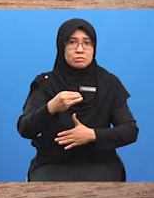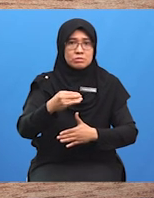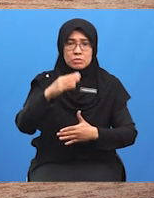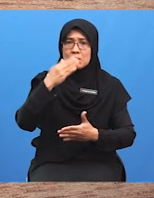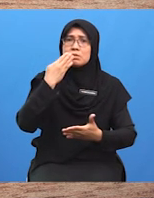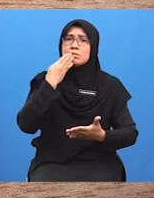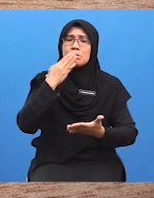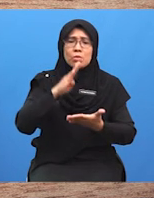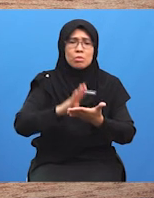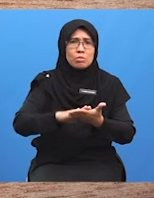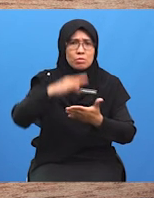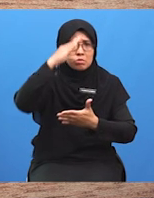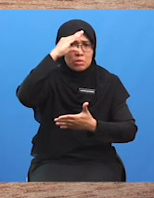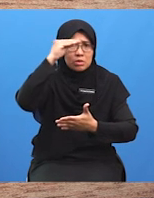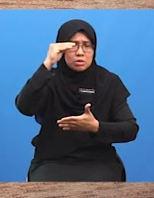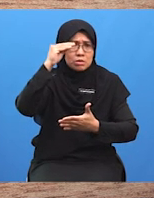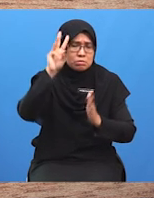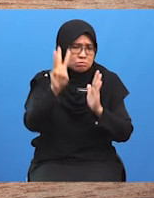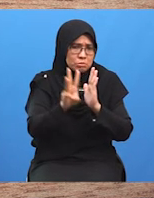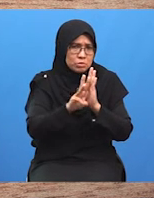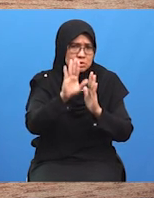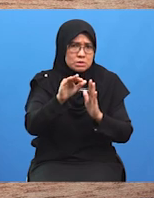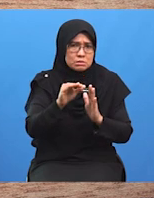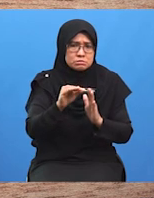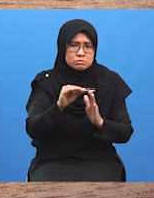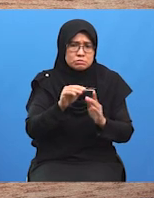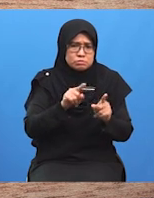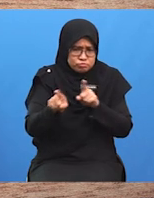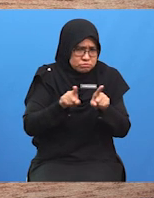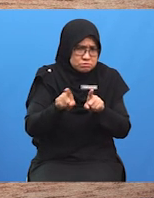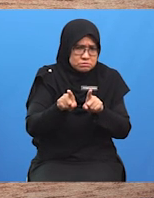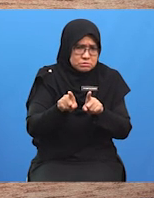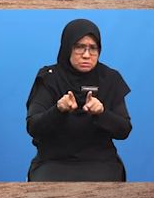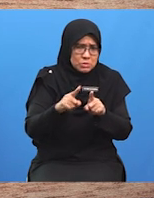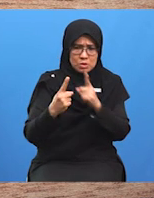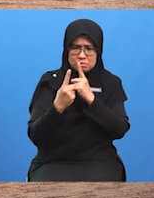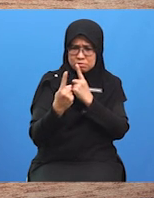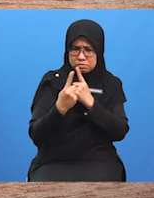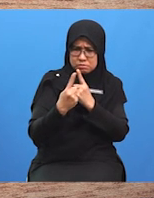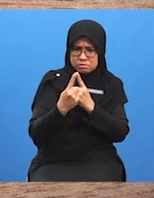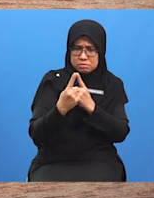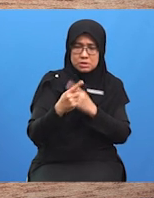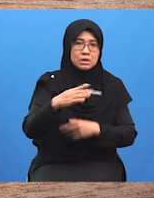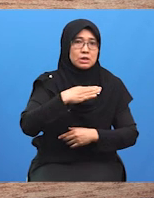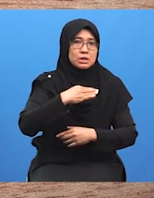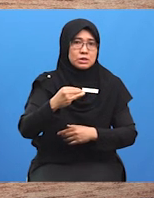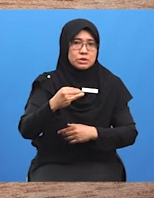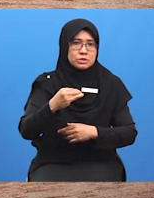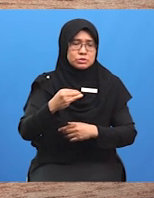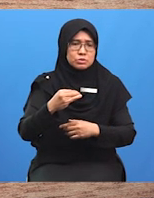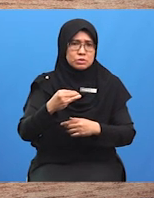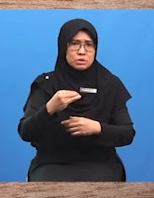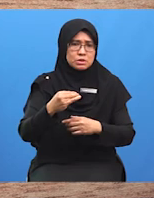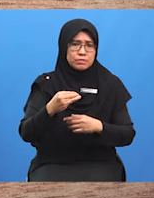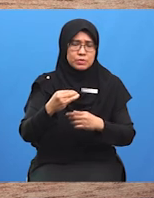bad guy pula adalah watak yang kasar dalam perundingan Bad guy suka bertindak